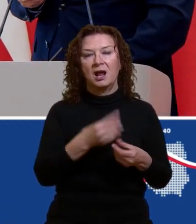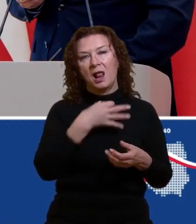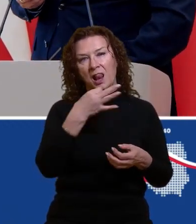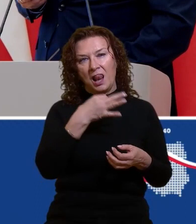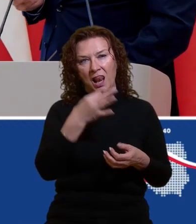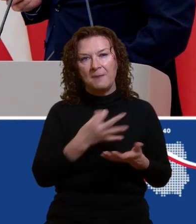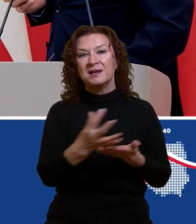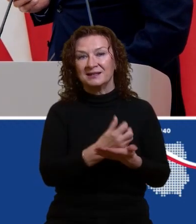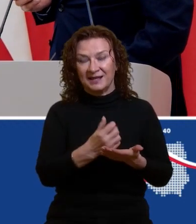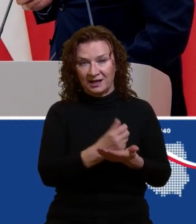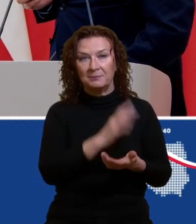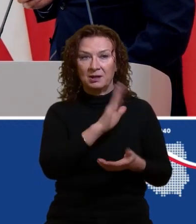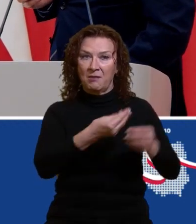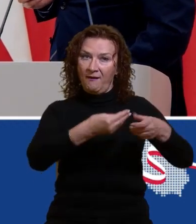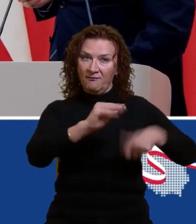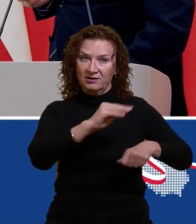wyższa.